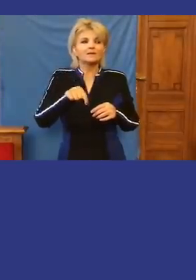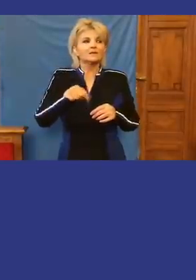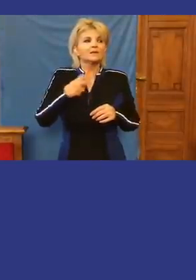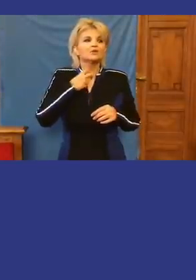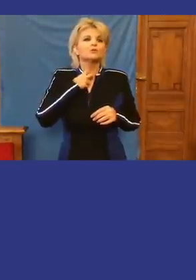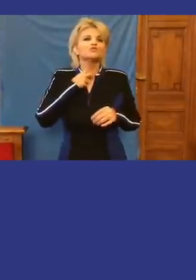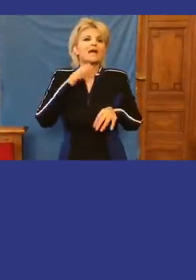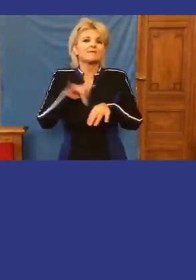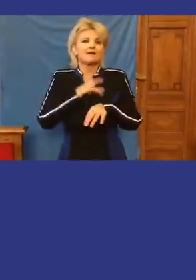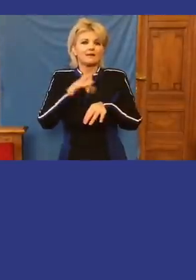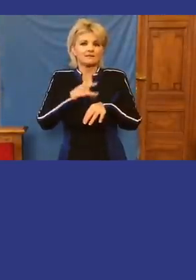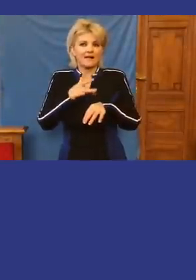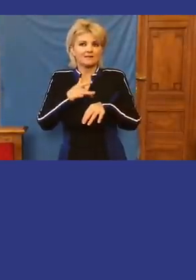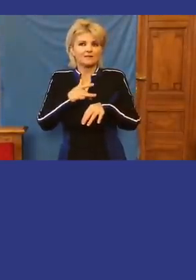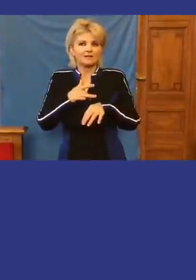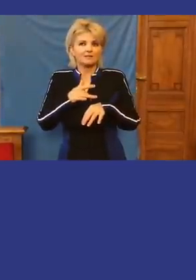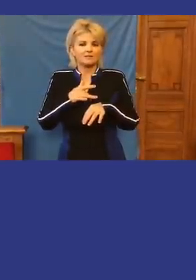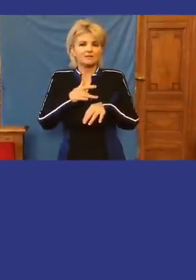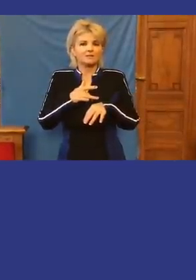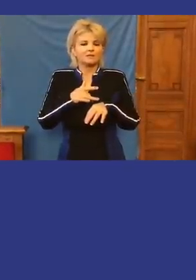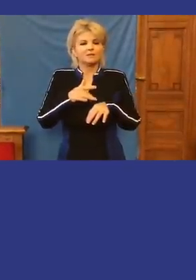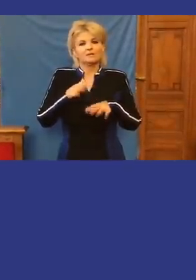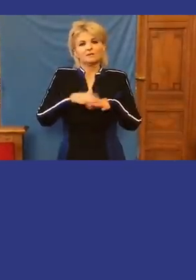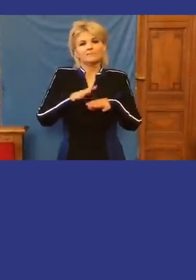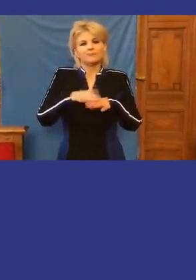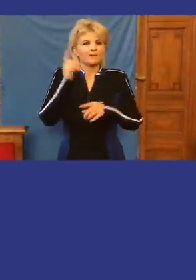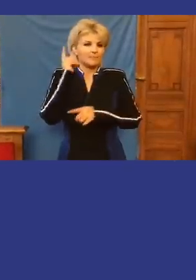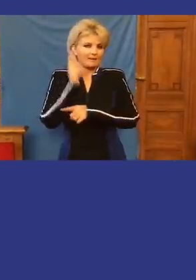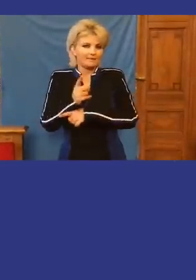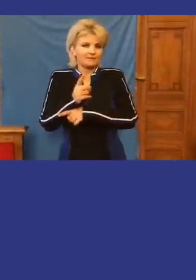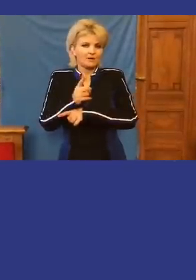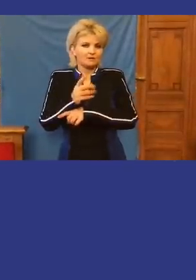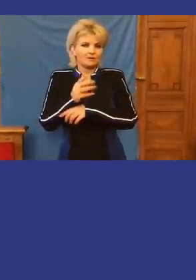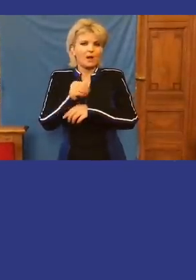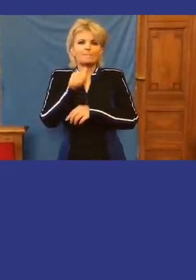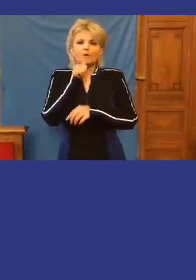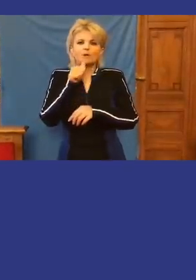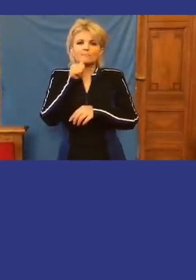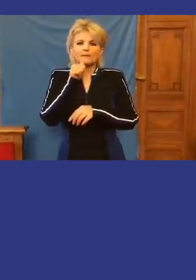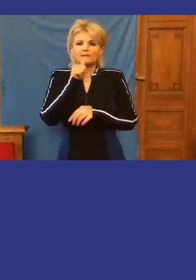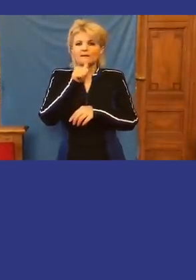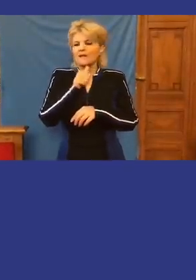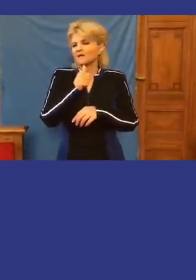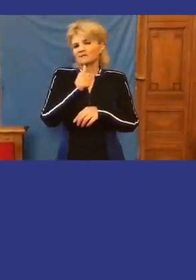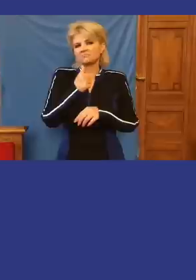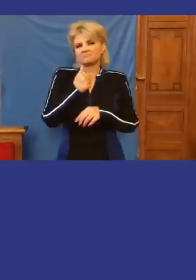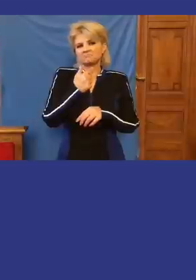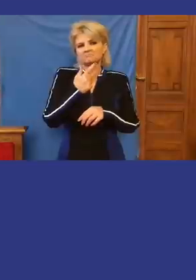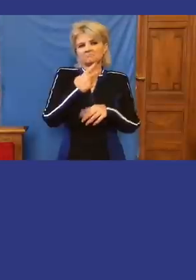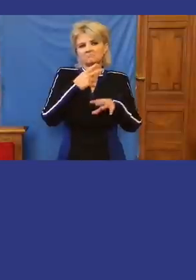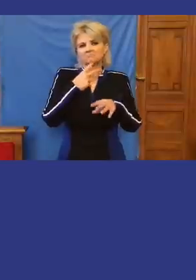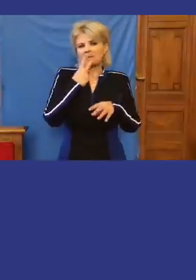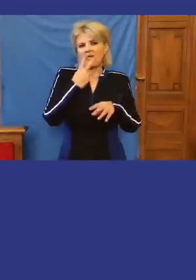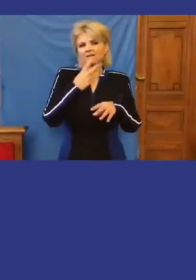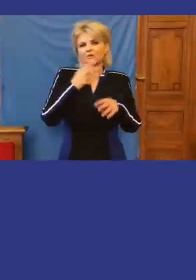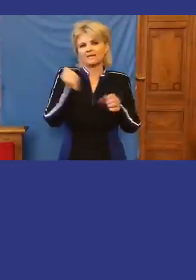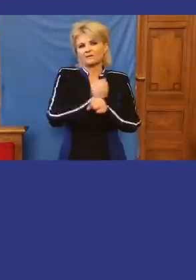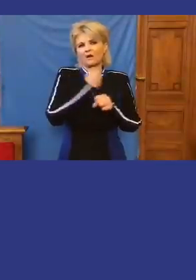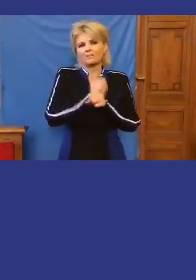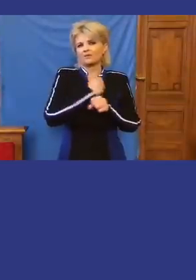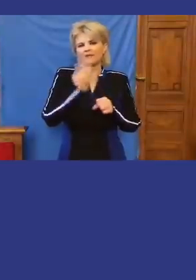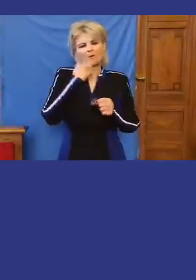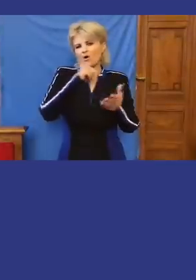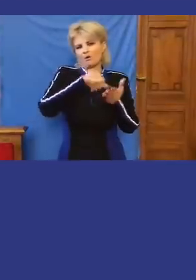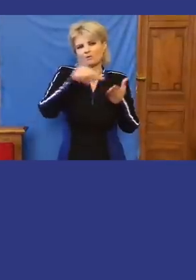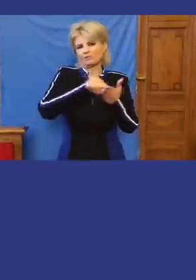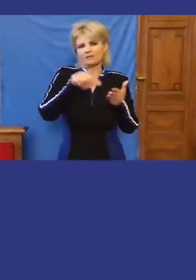Gyurcsány Ferenc által helyén tartott és megbízott Polt Péter. Valamiért ezt nem találta elég izgalmasnak ahhoz, hogy bármiféle nyomozást vagy